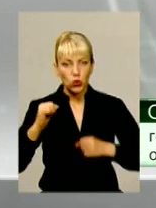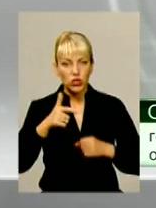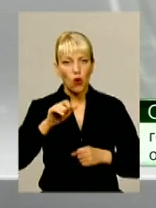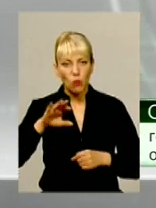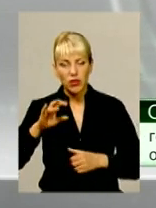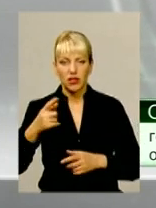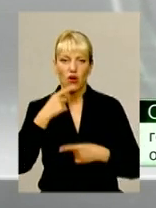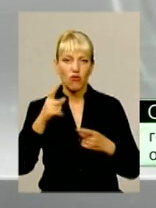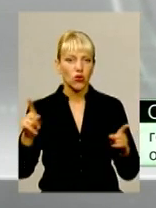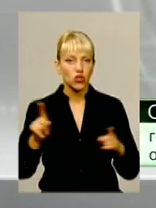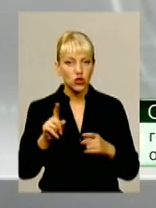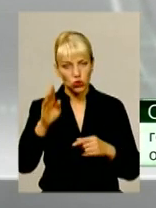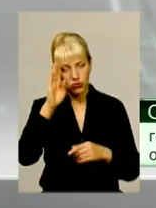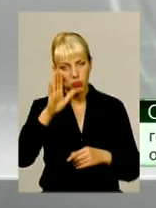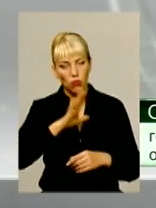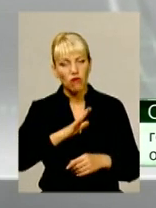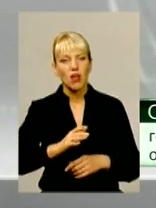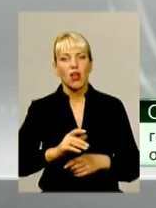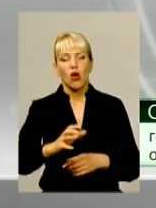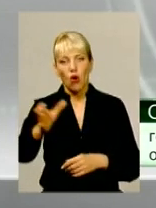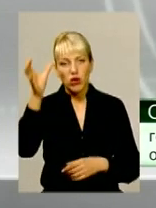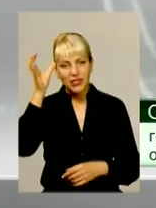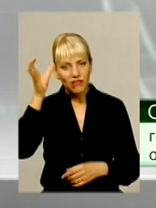посвідчена, патріотична людина.